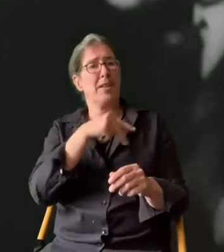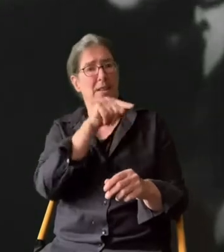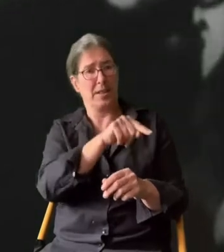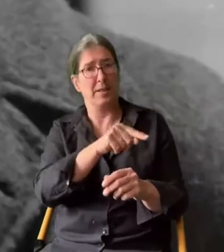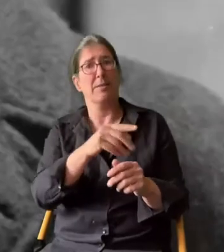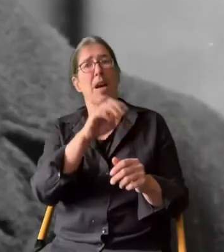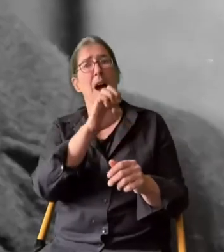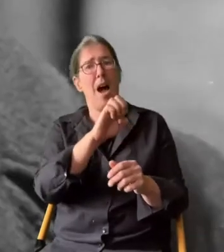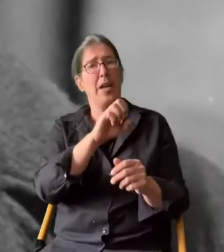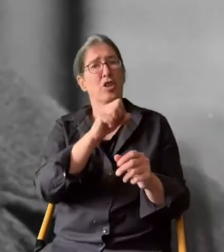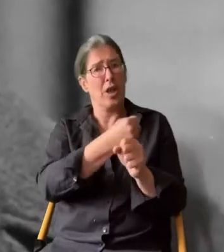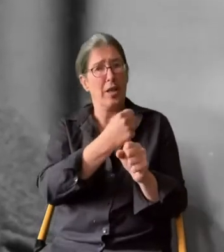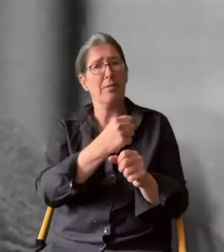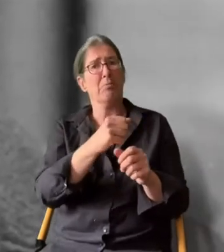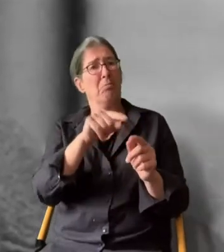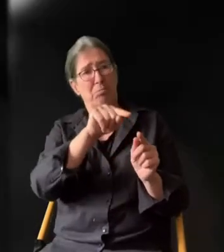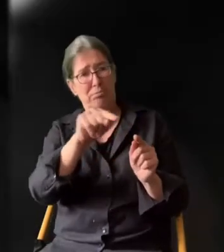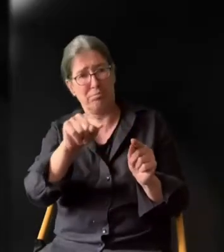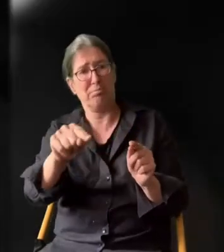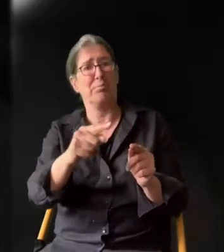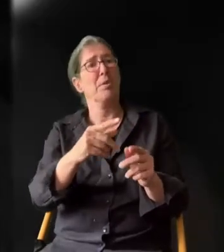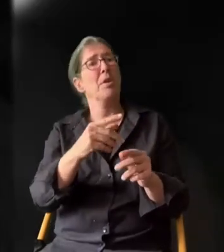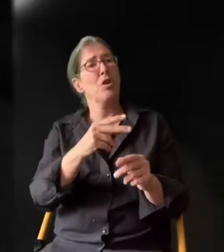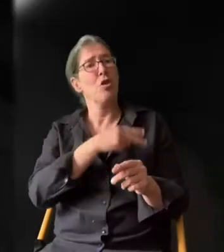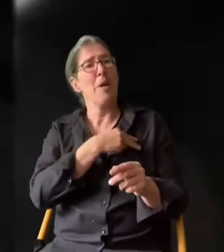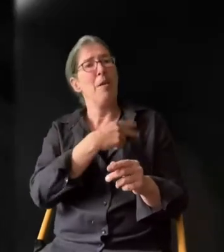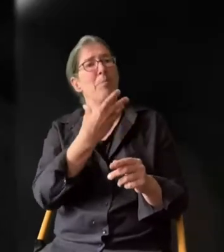Darunter Einstein, Heisenberg und Planck.